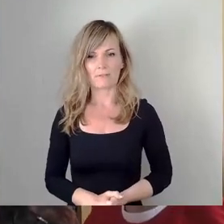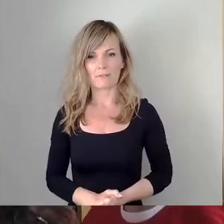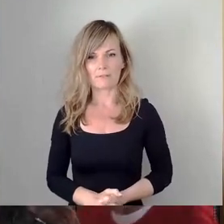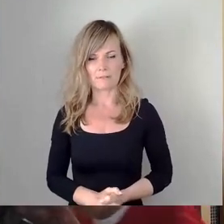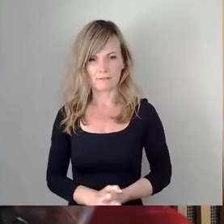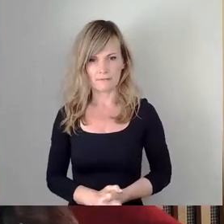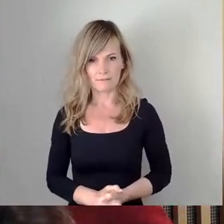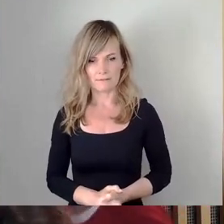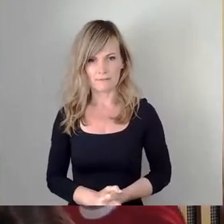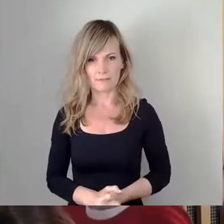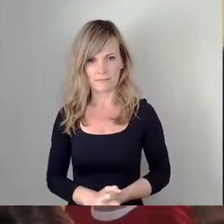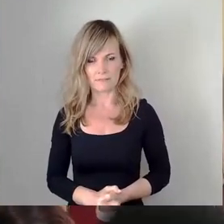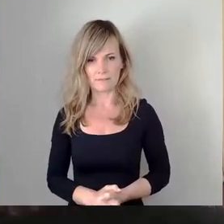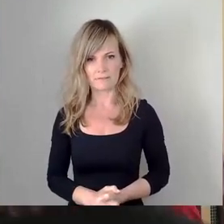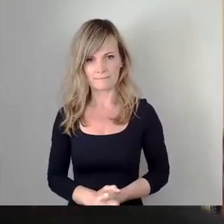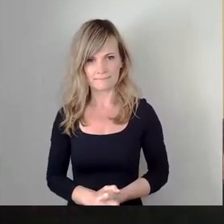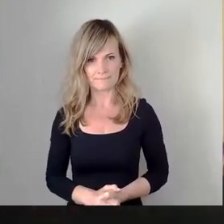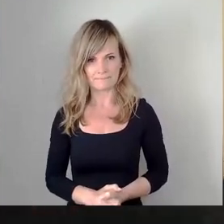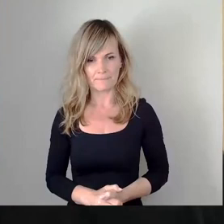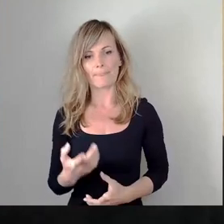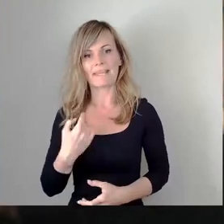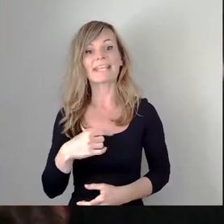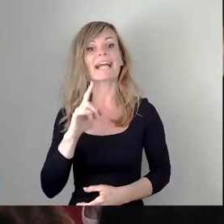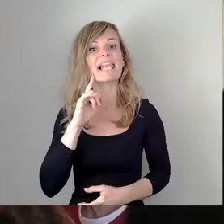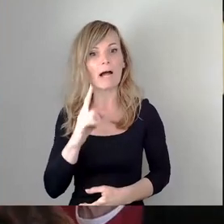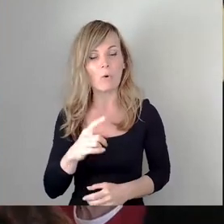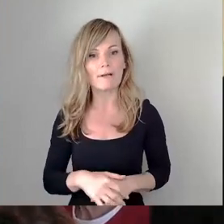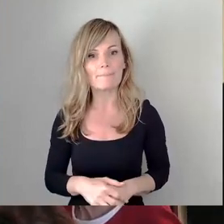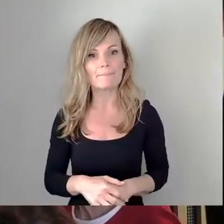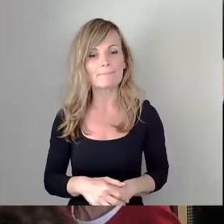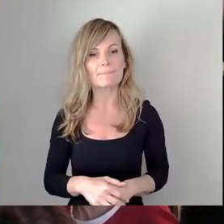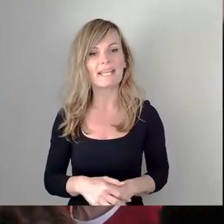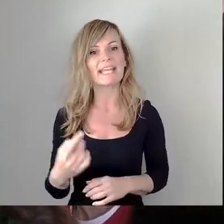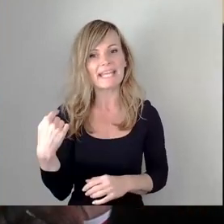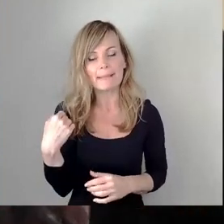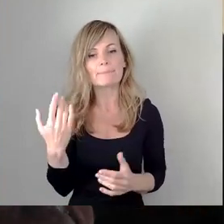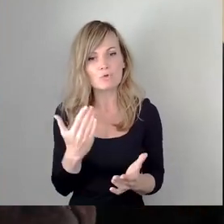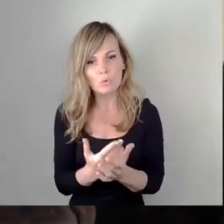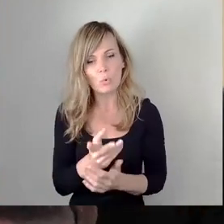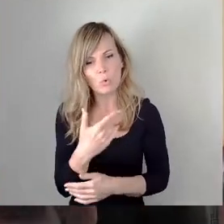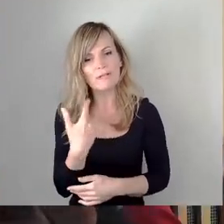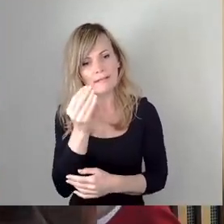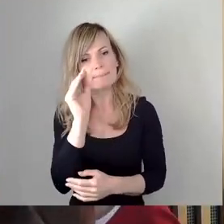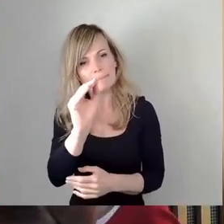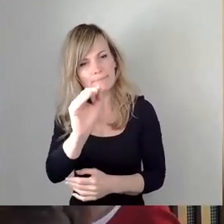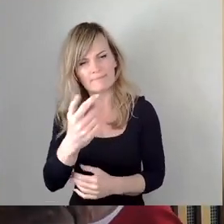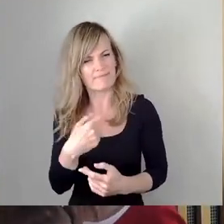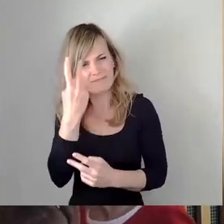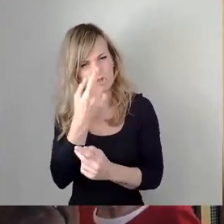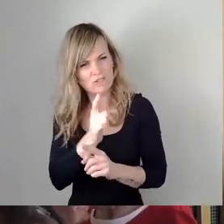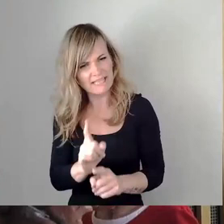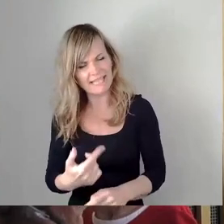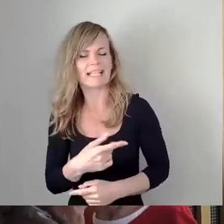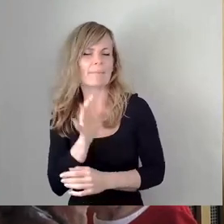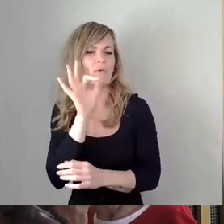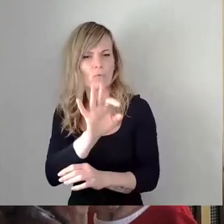Herr Scholber. Ich glaube, ich hatte mich gerade verständlich ausgedrückt, aber ich für Sie, Herr Kühn, sehr